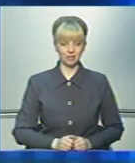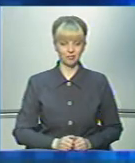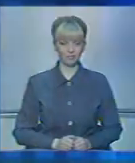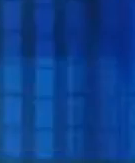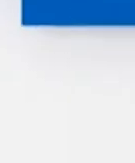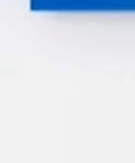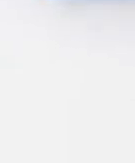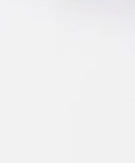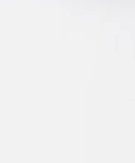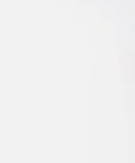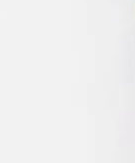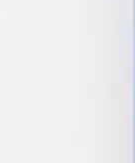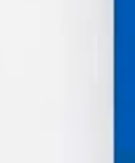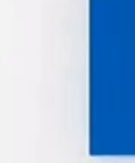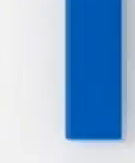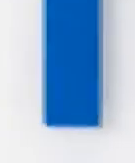«Буковина».